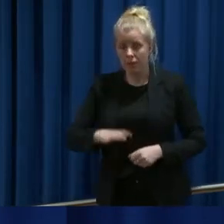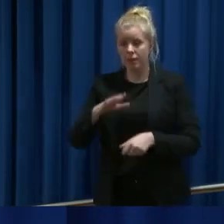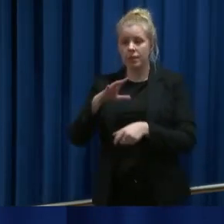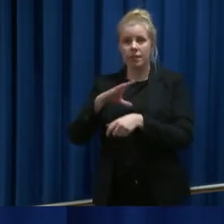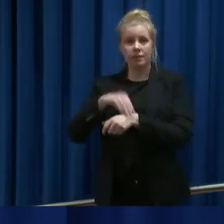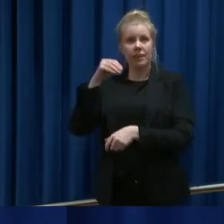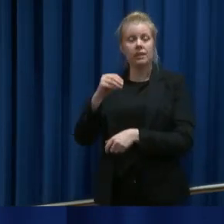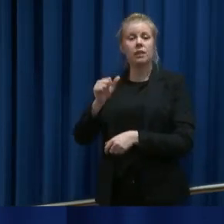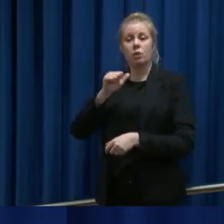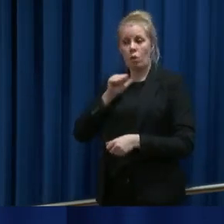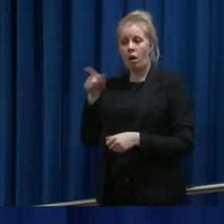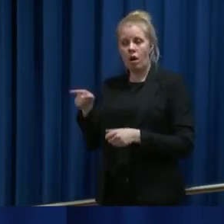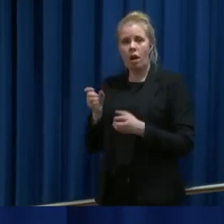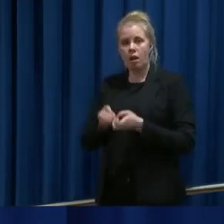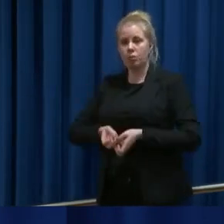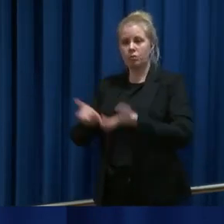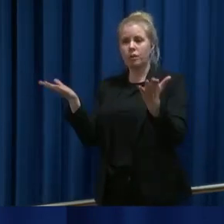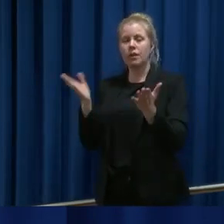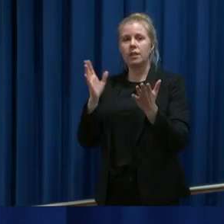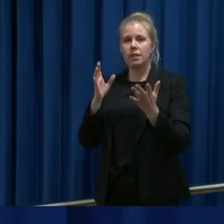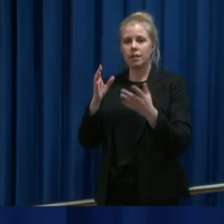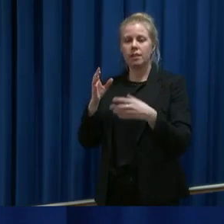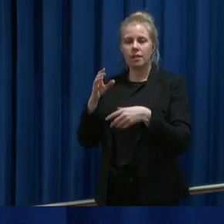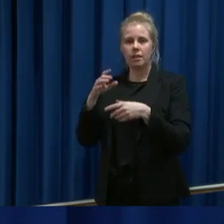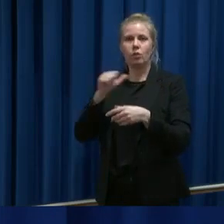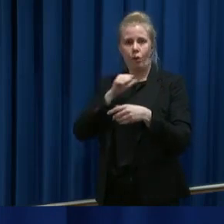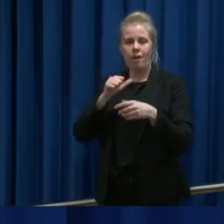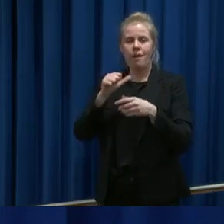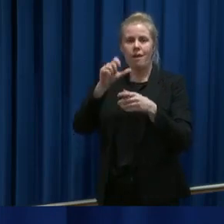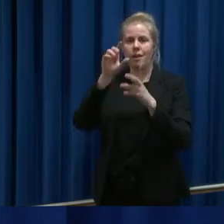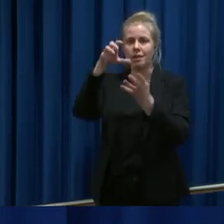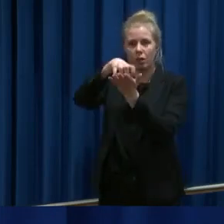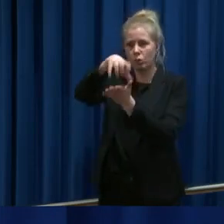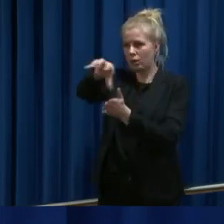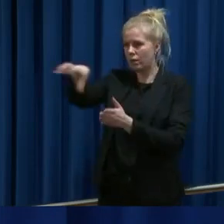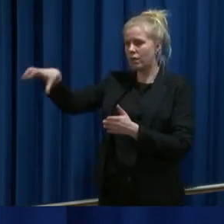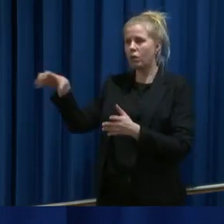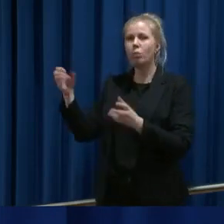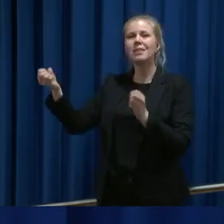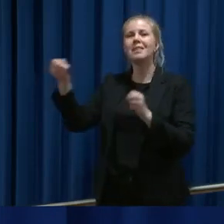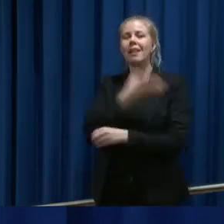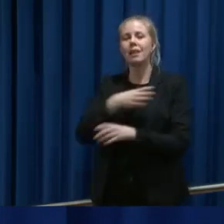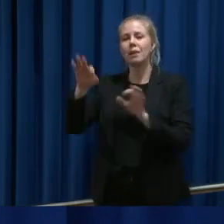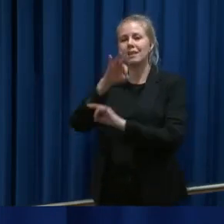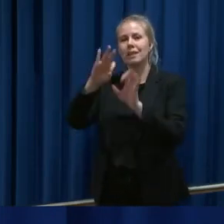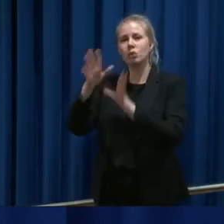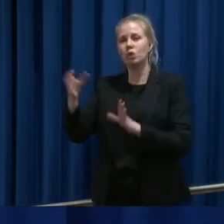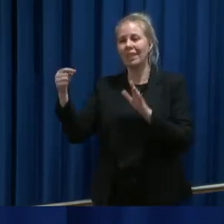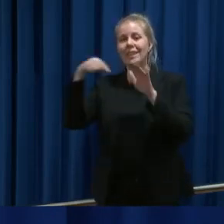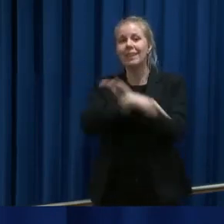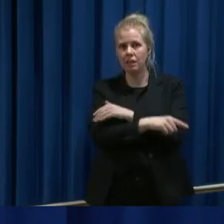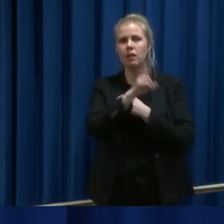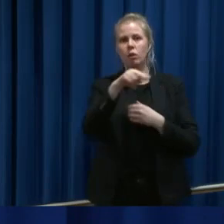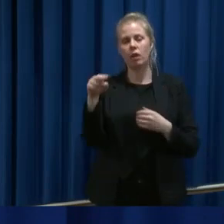har nå sendt melding til alle sine tolvstasjoner om å slippe igjennom medisinsk utstyr til Norge. Og det gjelder i